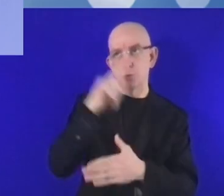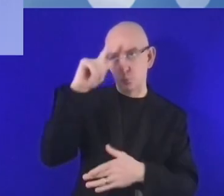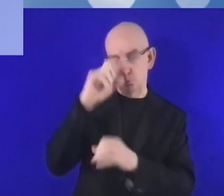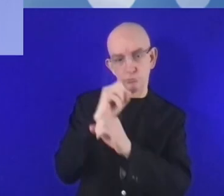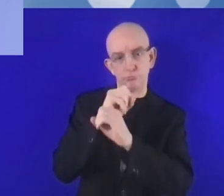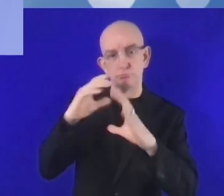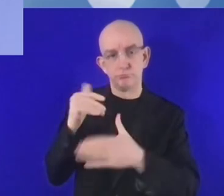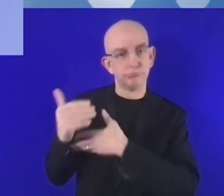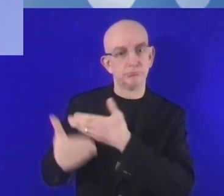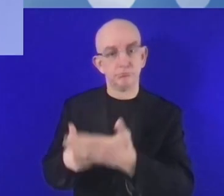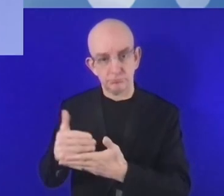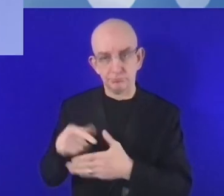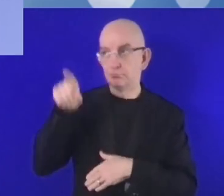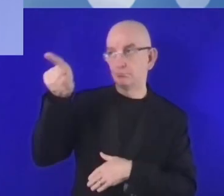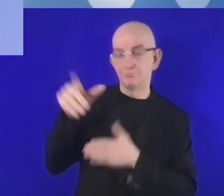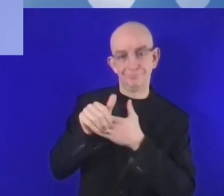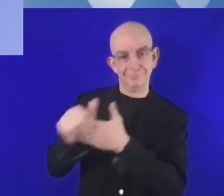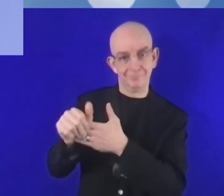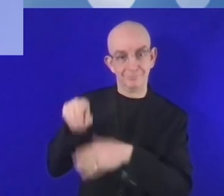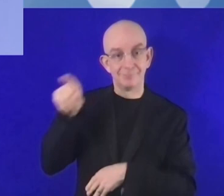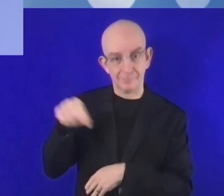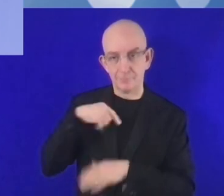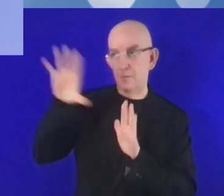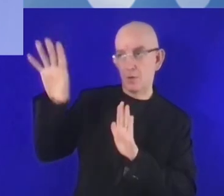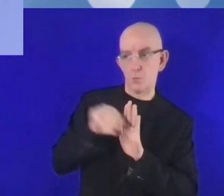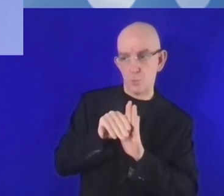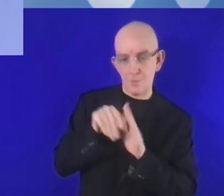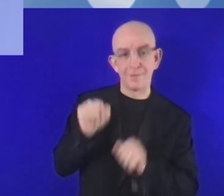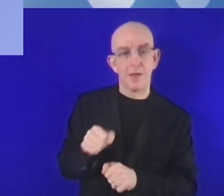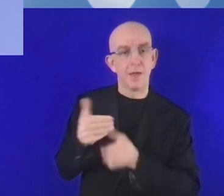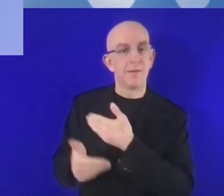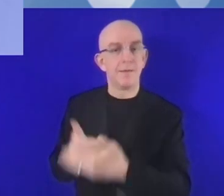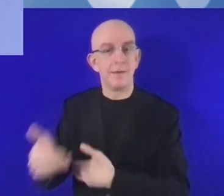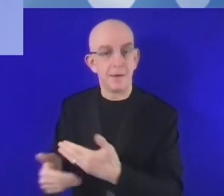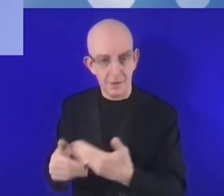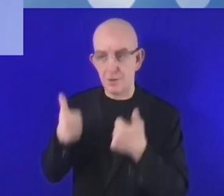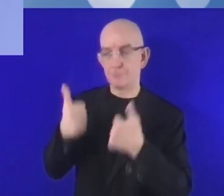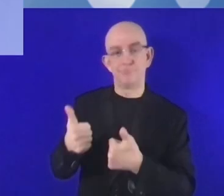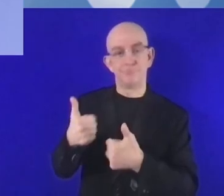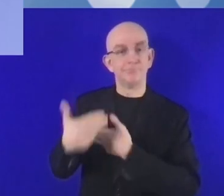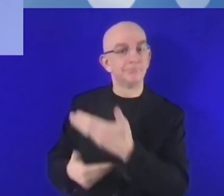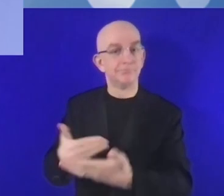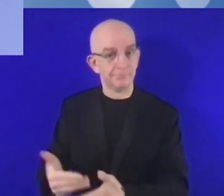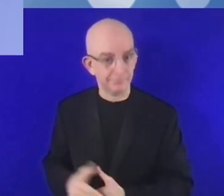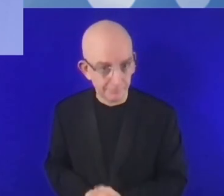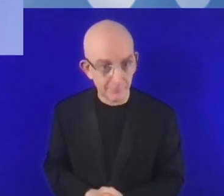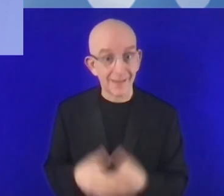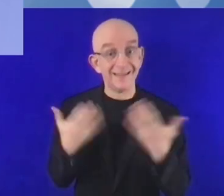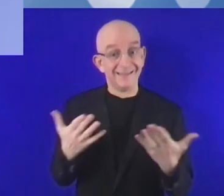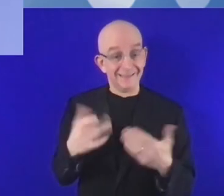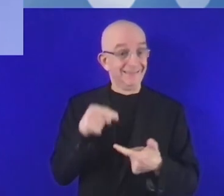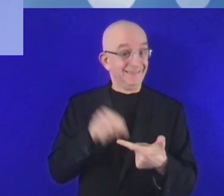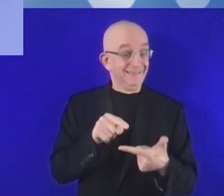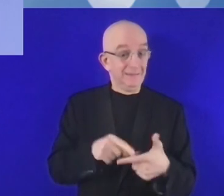يتفاعلوا مع هذه الفكرة. يجب أن نتذكر أننا لا